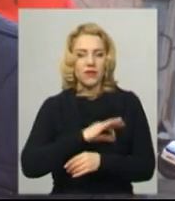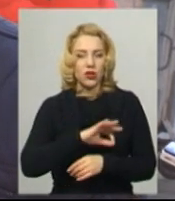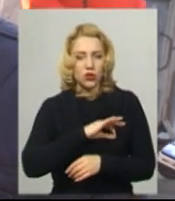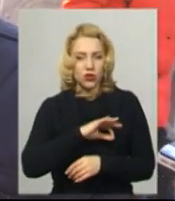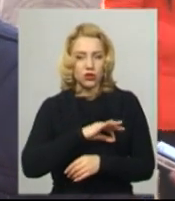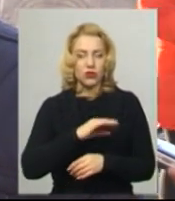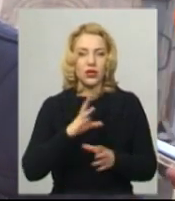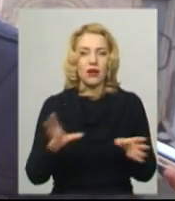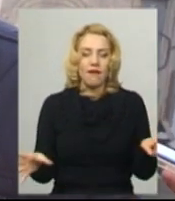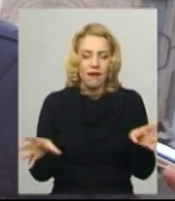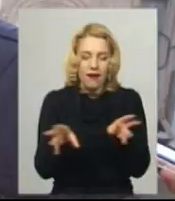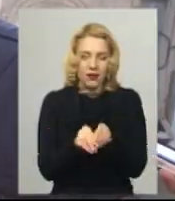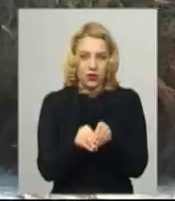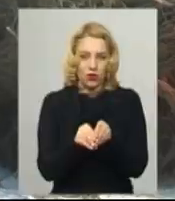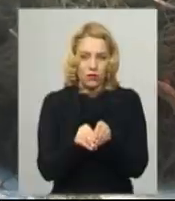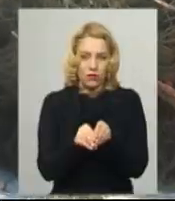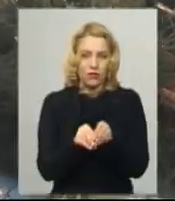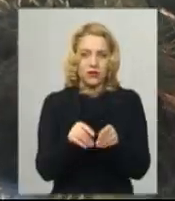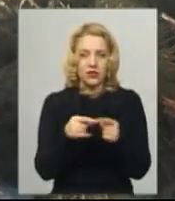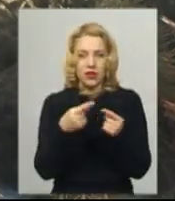переміжку з іншими твердими породами дерев.